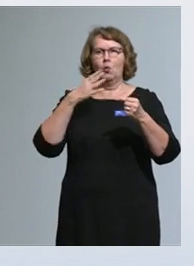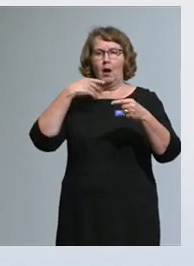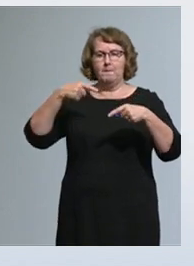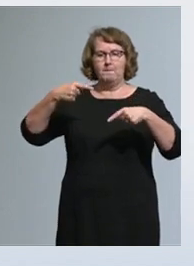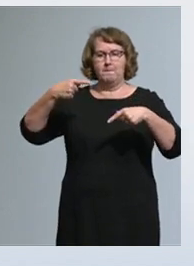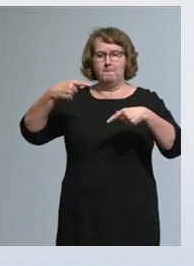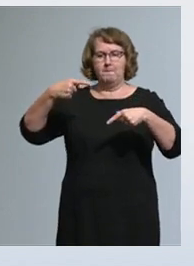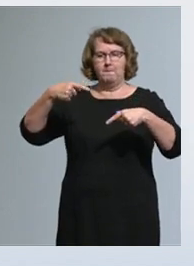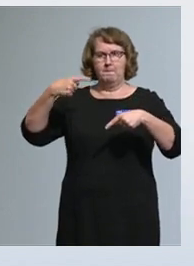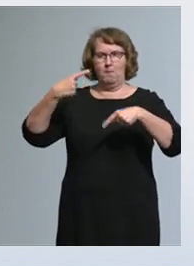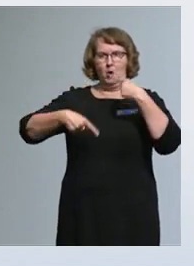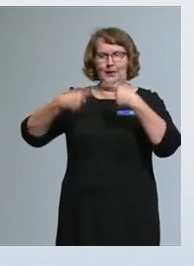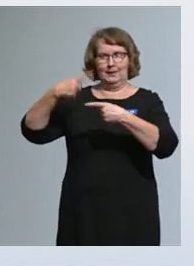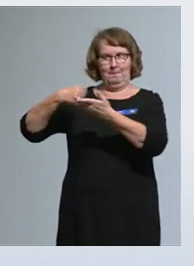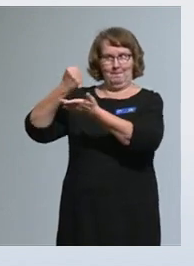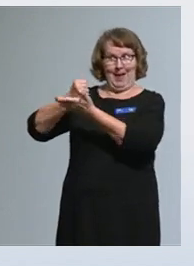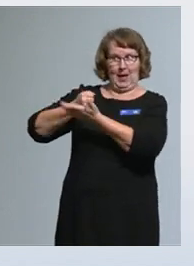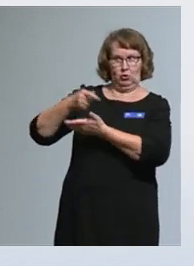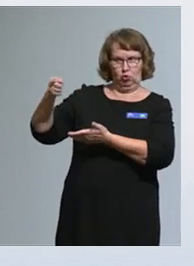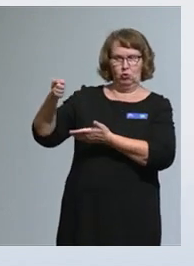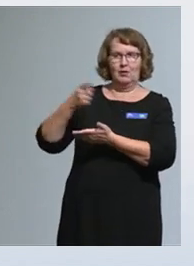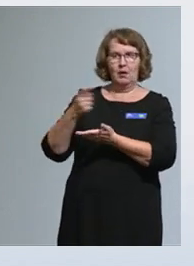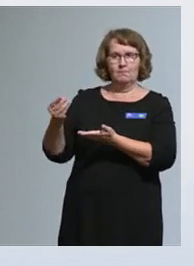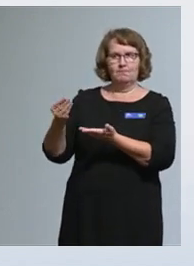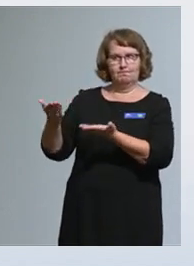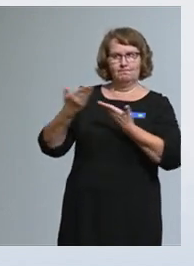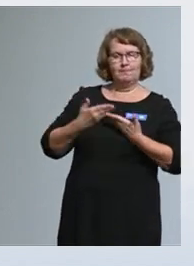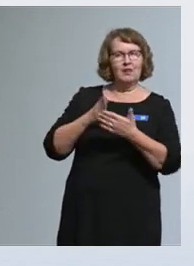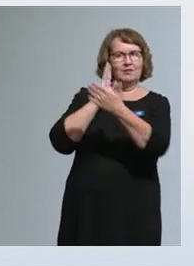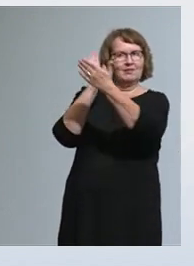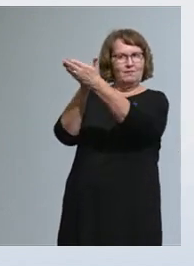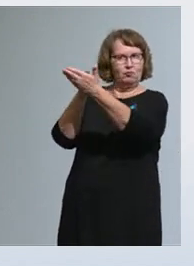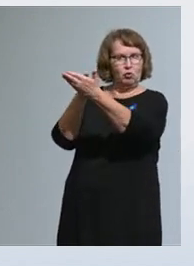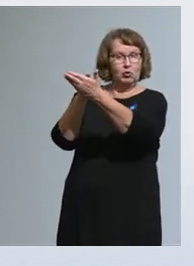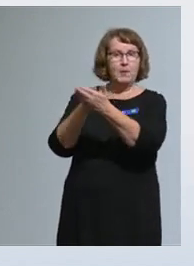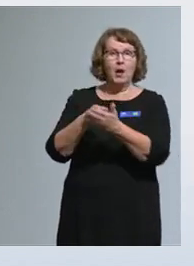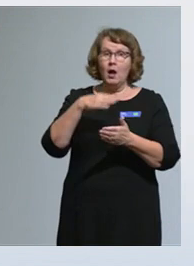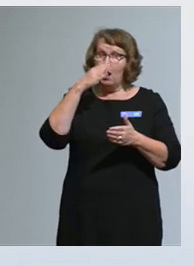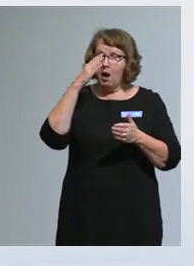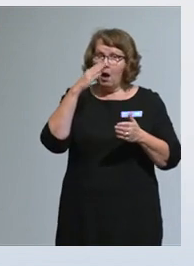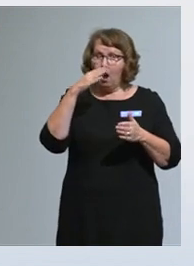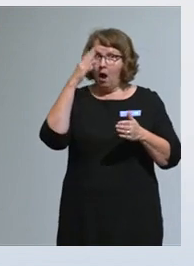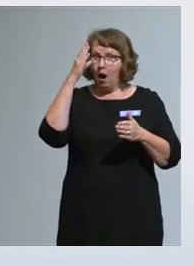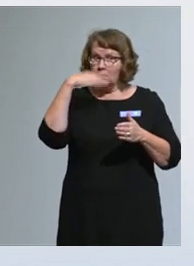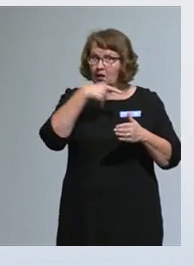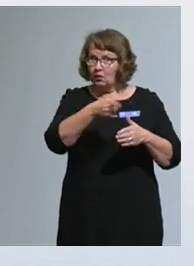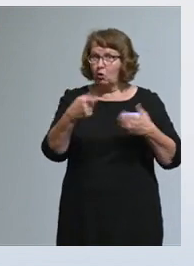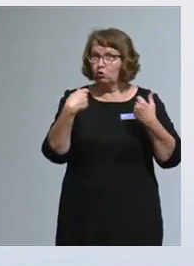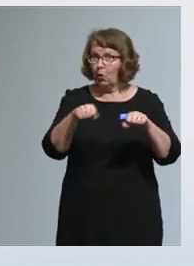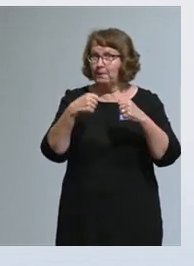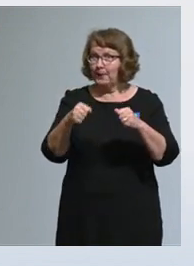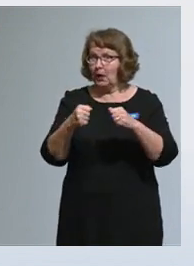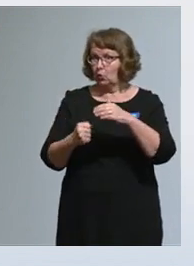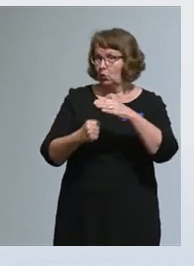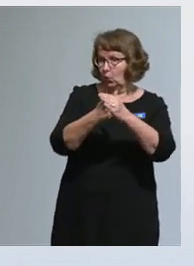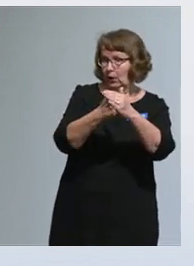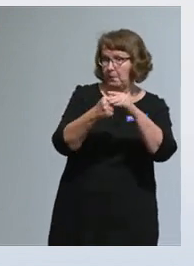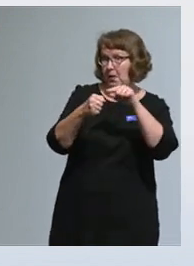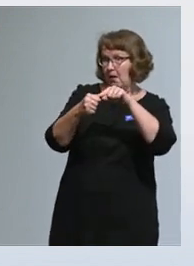strategisen tason tavoitteet. Myös kansalaistoiminnan tukeminen voi olla strateginen tavoite.